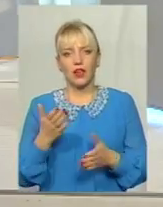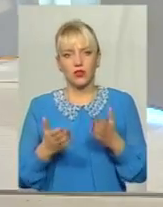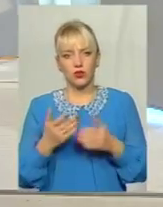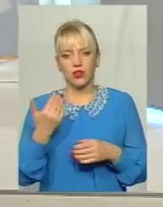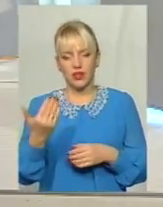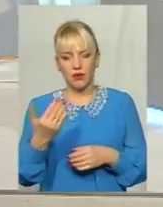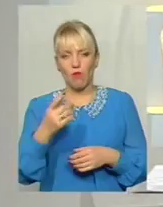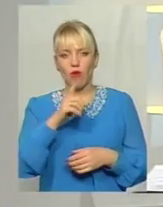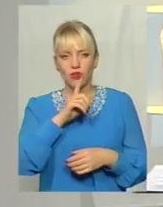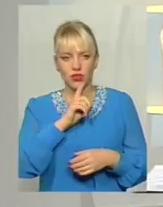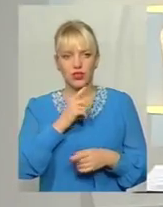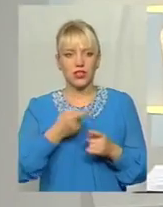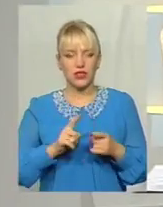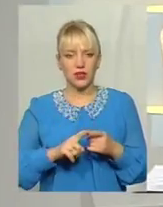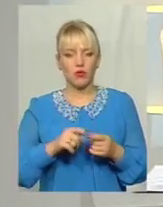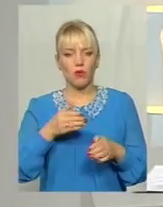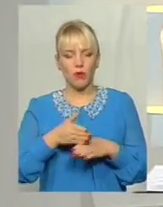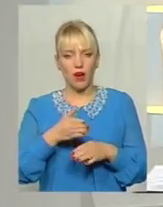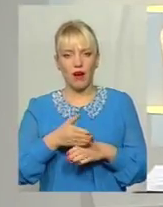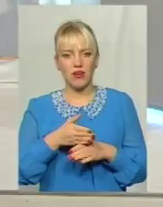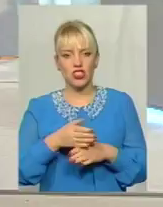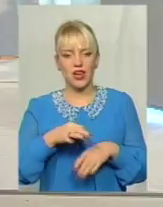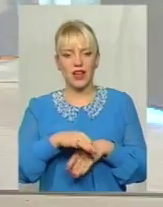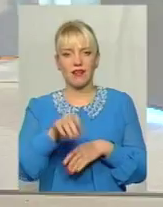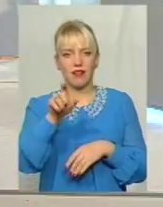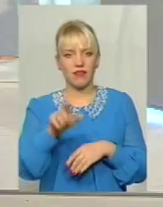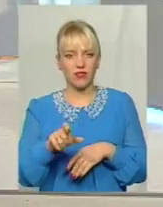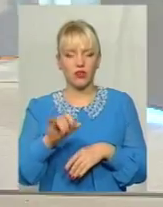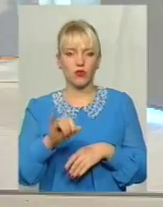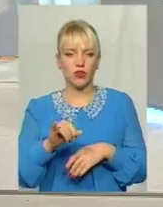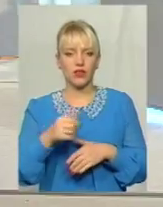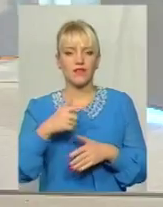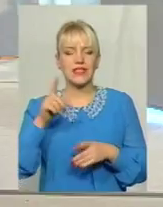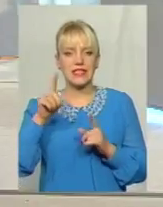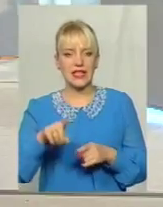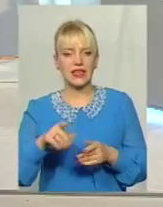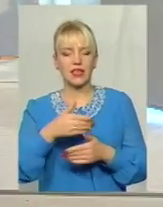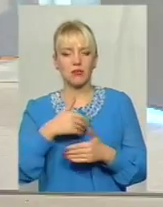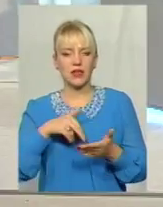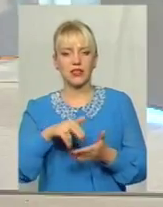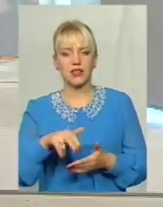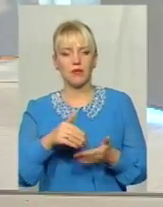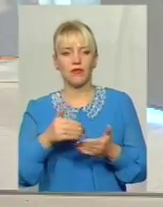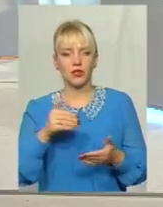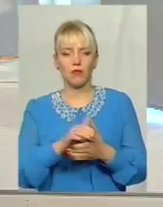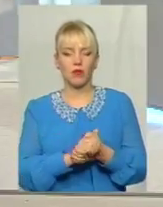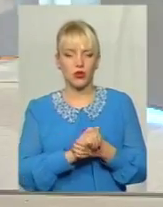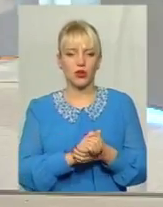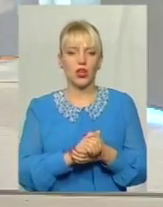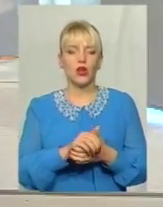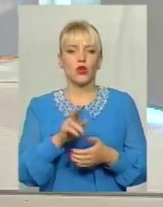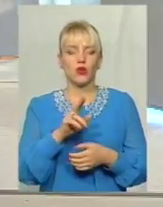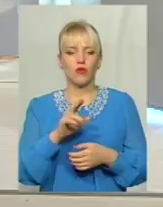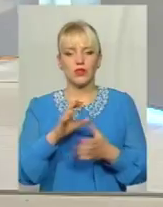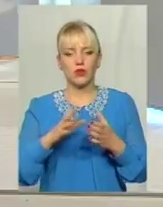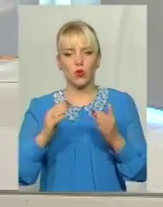ти мовчиш Ти вже цим допомагаєш Кривднику І все таки Ми дійдемо Від миру в домі До миру в країні